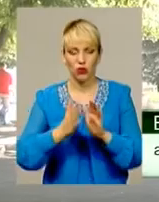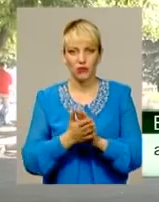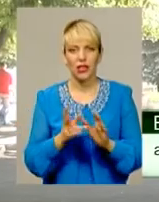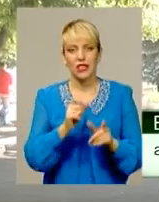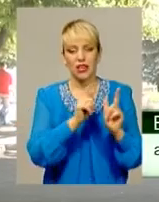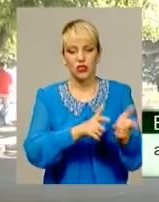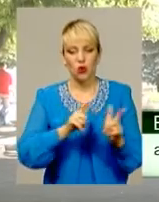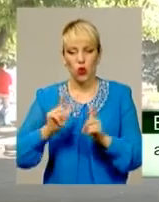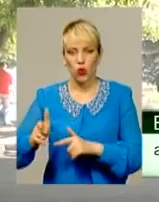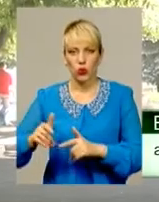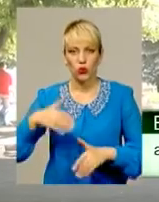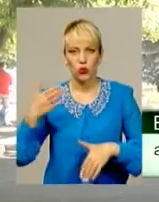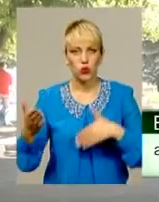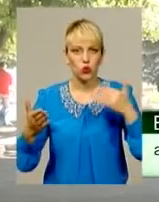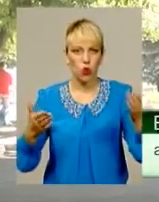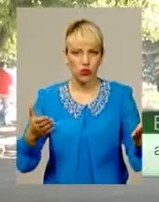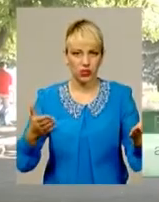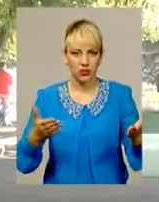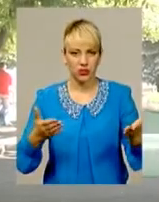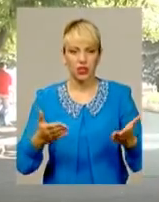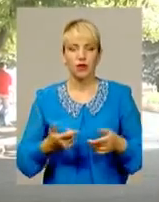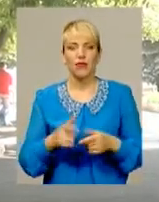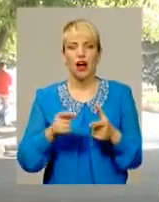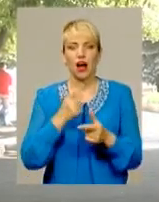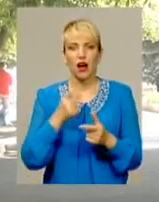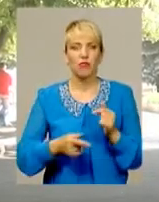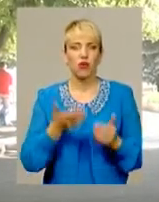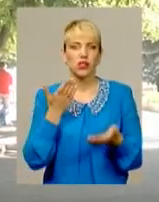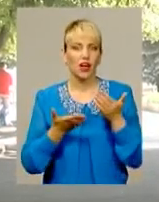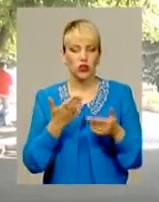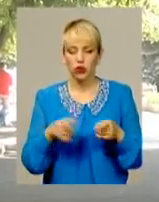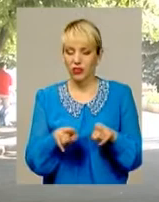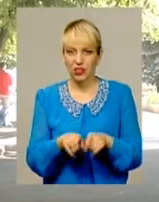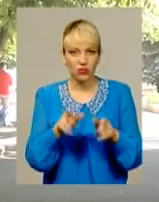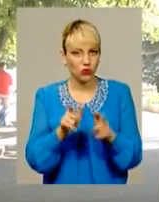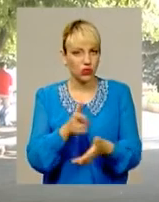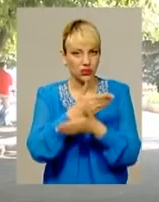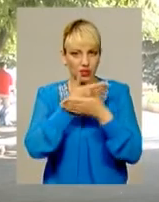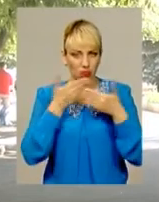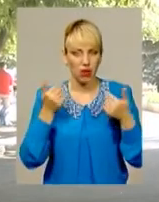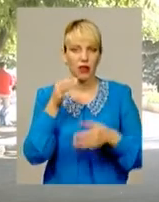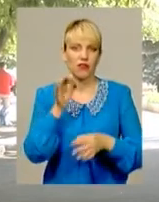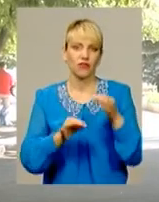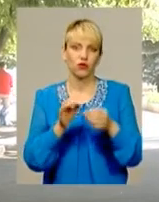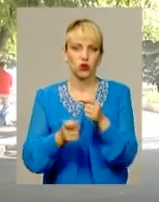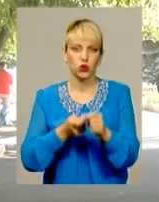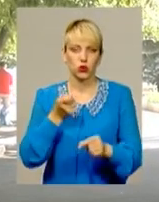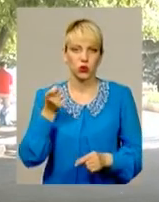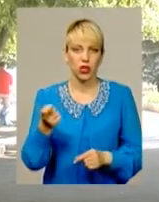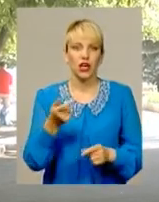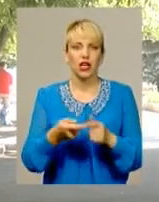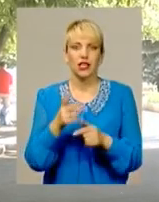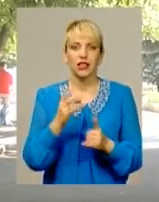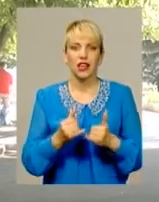за згодою сторін, шляхом укладення додаткової угоди про розірвання договору, або ж якщо такої згоди досягти не можна в судовому порядку. Для розірвання зі